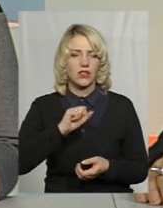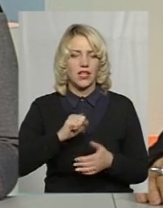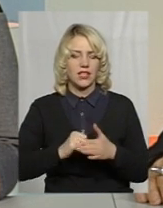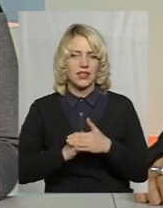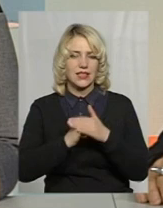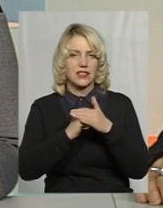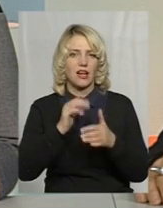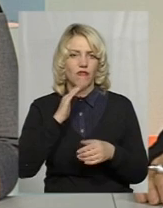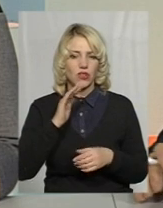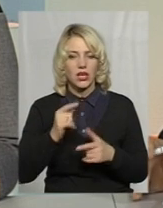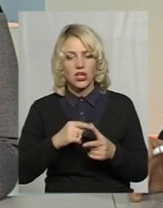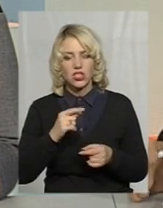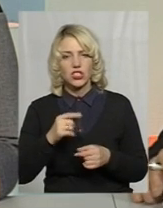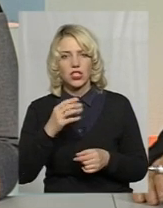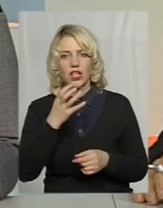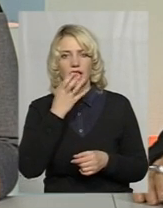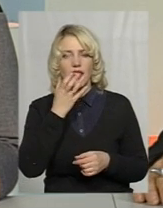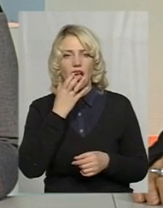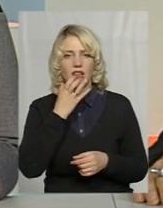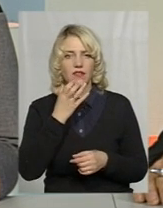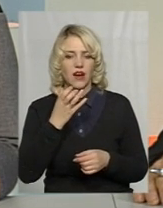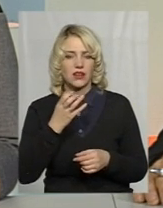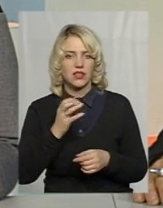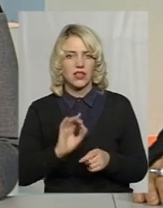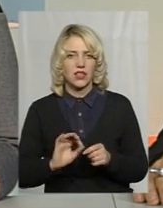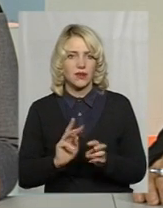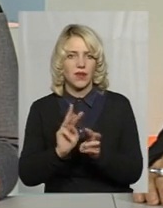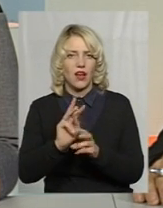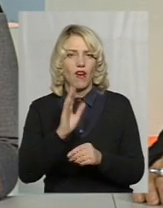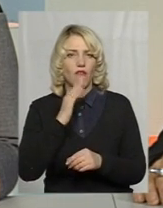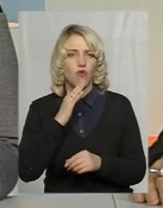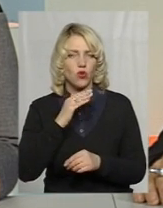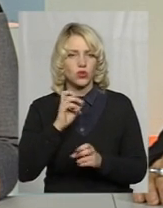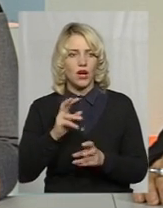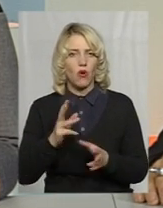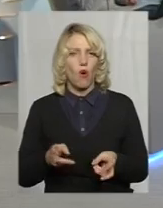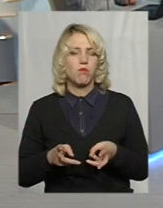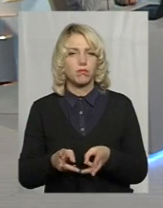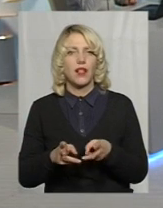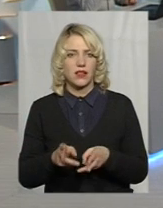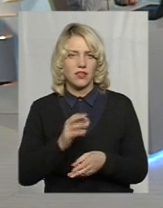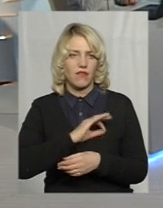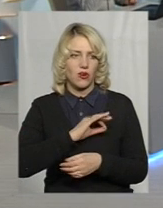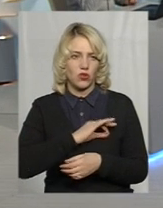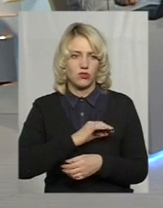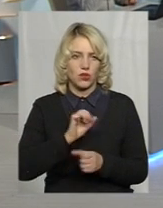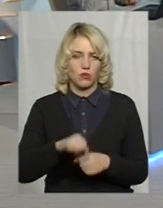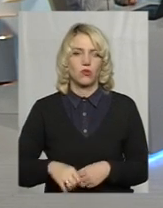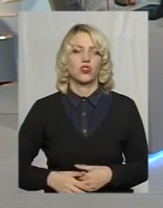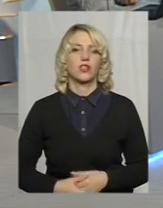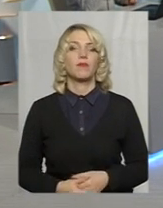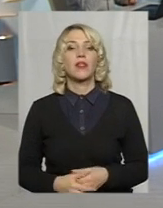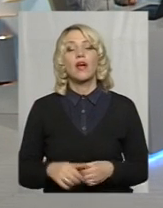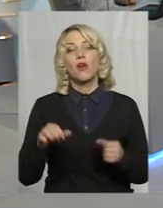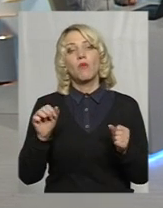нагрівати воду і теж використовувати її. Та вже можна як опалення, в принципі, приміщення? Як опалення можна.